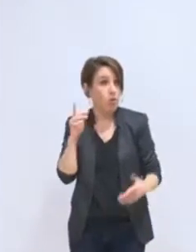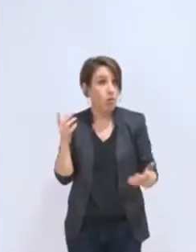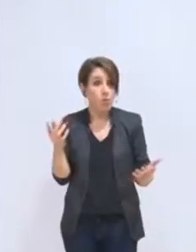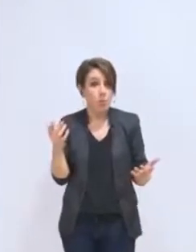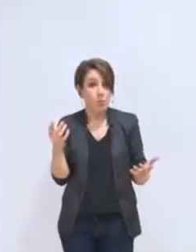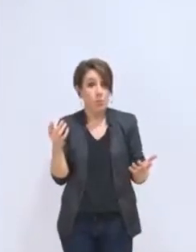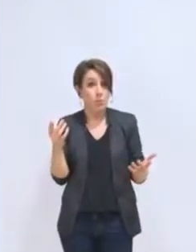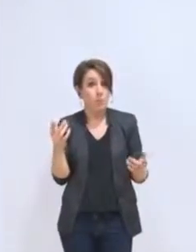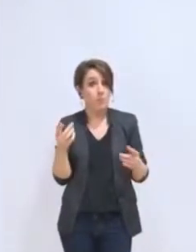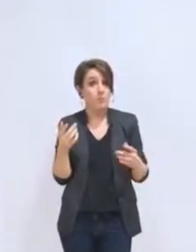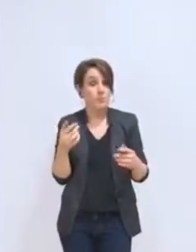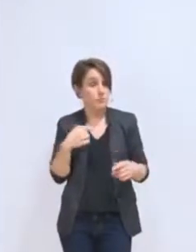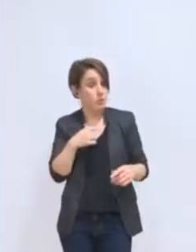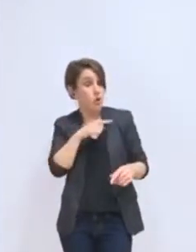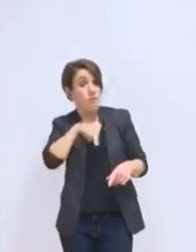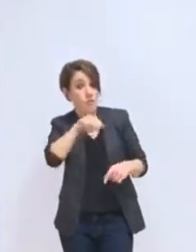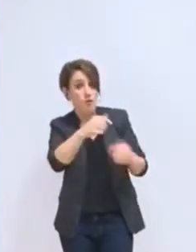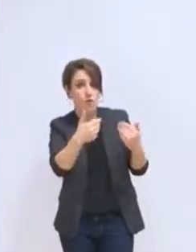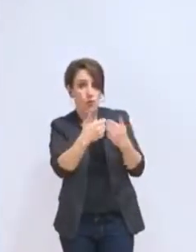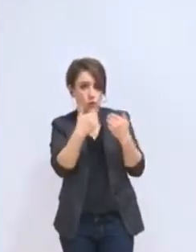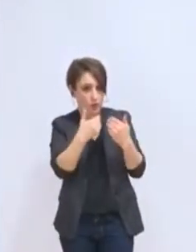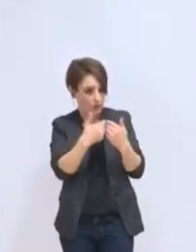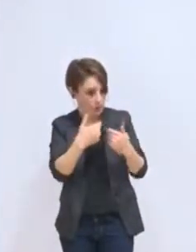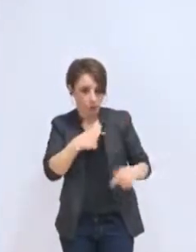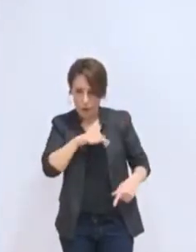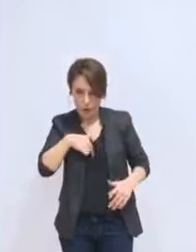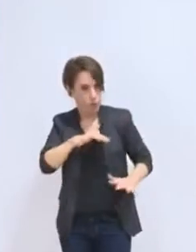nous estimons que l'enjeu est important,